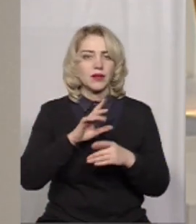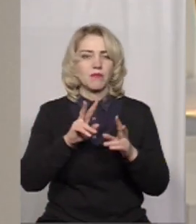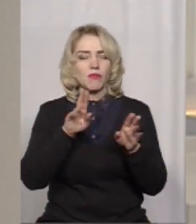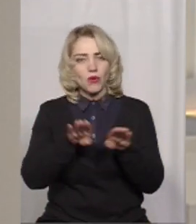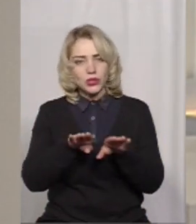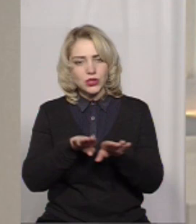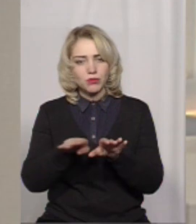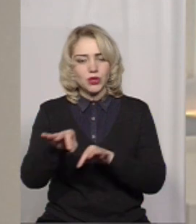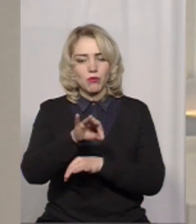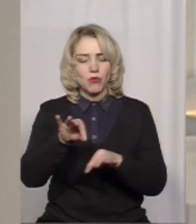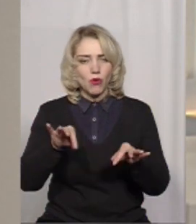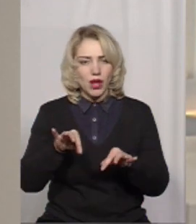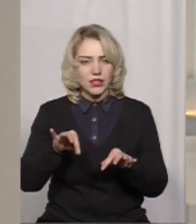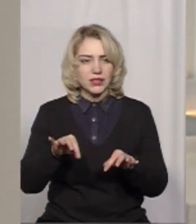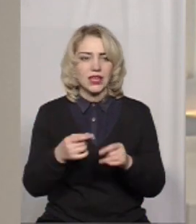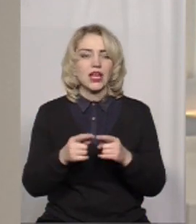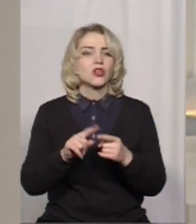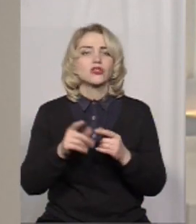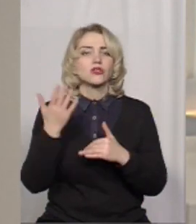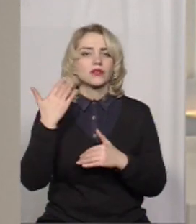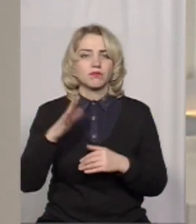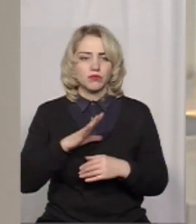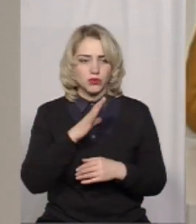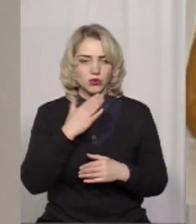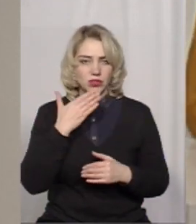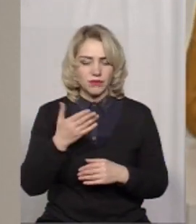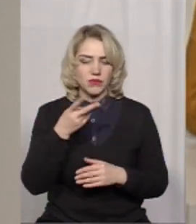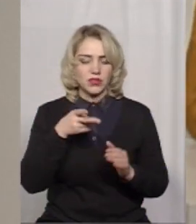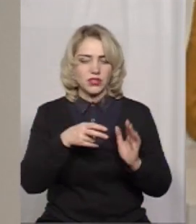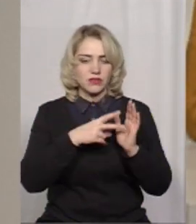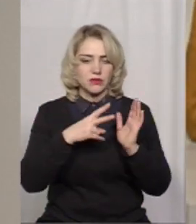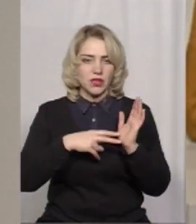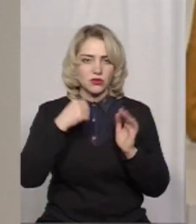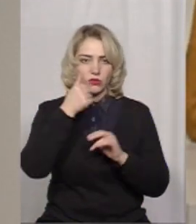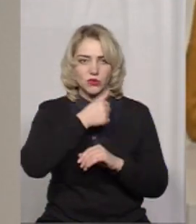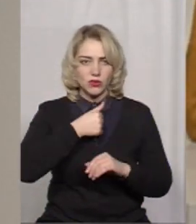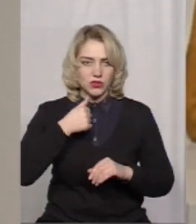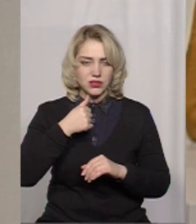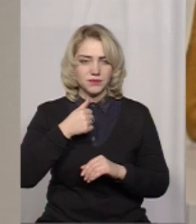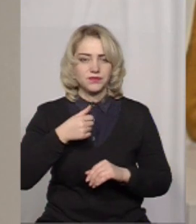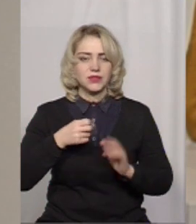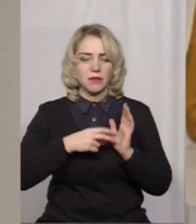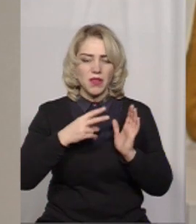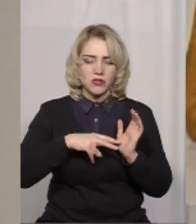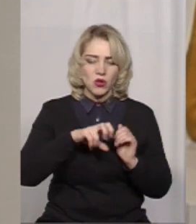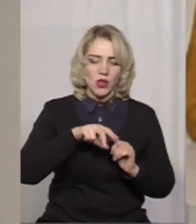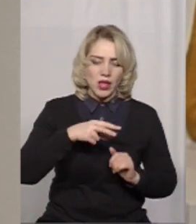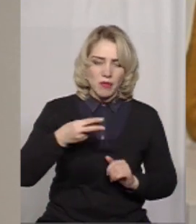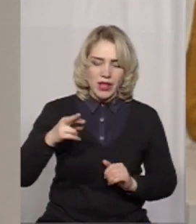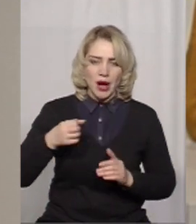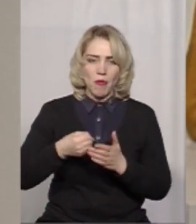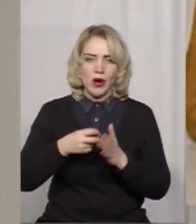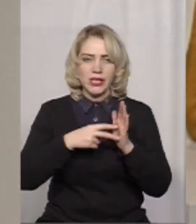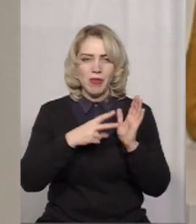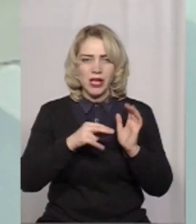із мінігрантами. Що це був за проєкт? У 2017 році, з 17 липня по 17